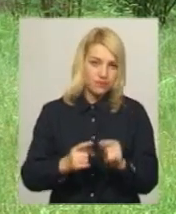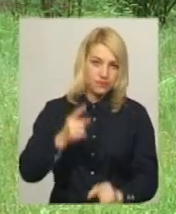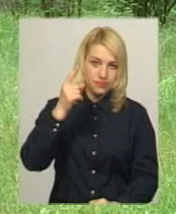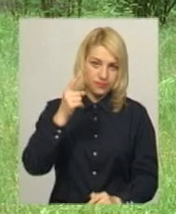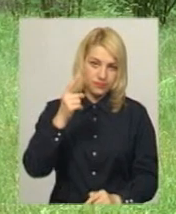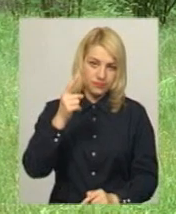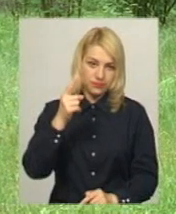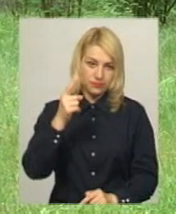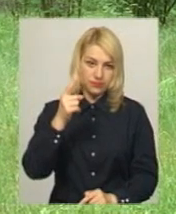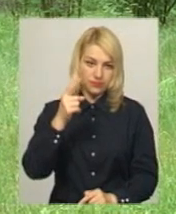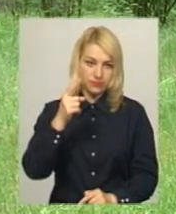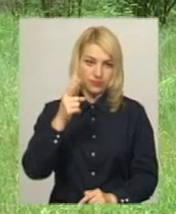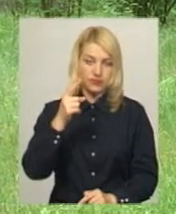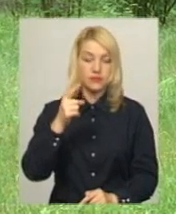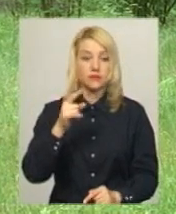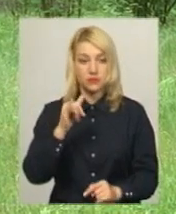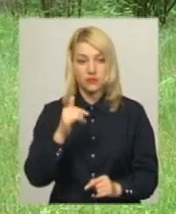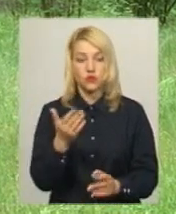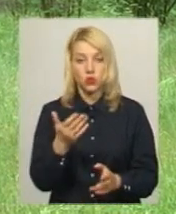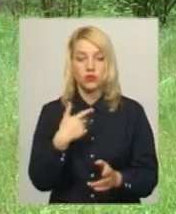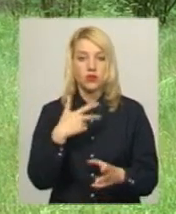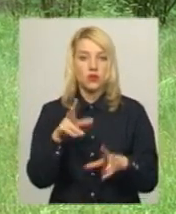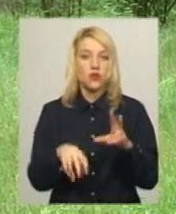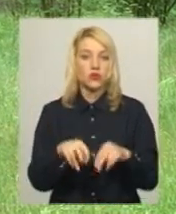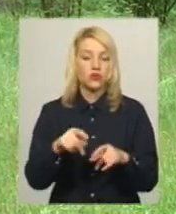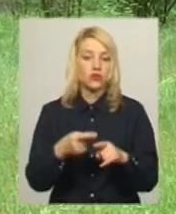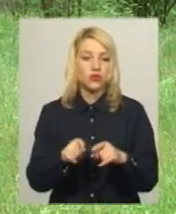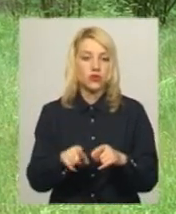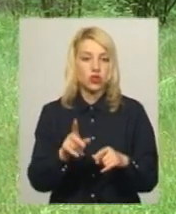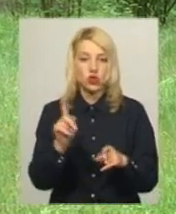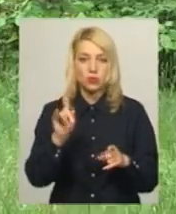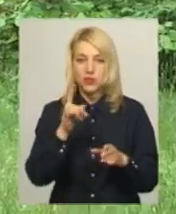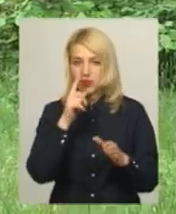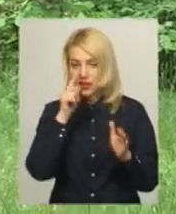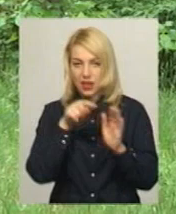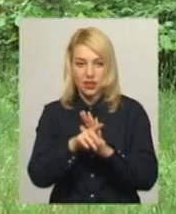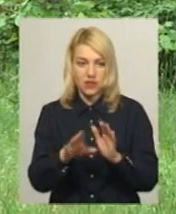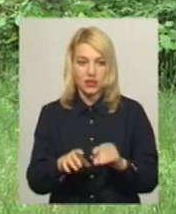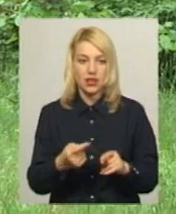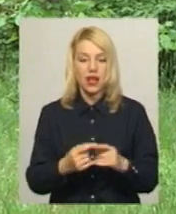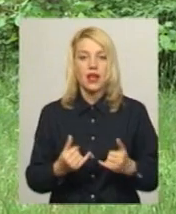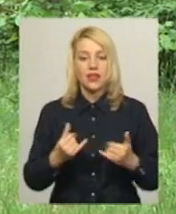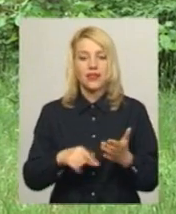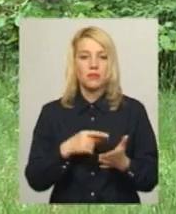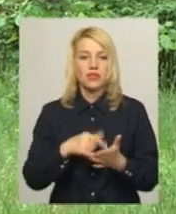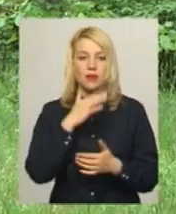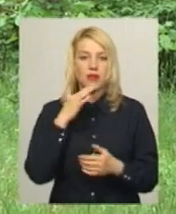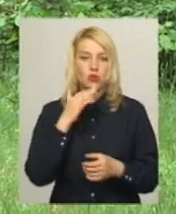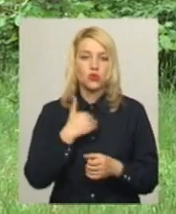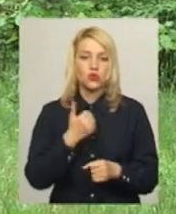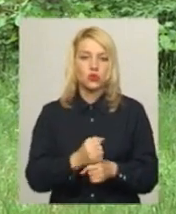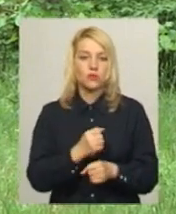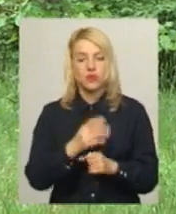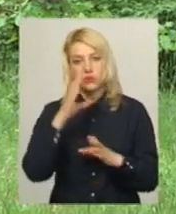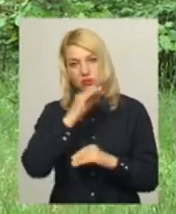вищої піки. Ну, опять-таки, розраховується все так, щоб туди дитина не залізла. Для міста дуже багато хочеться зробити. Не знаю,